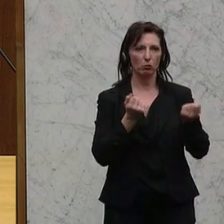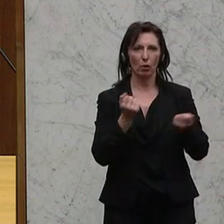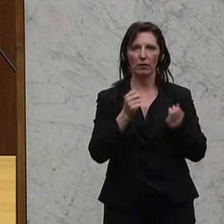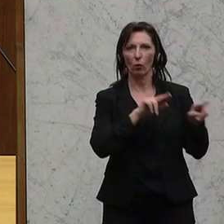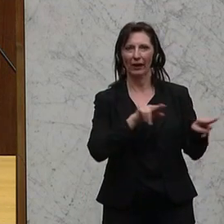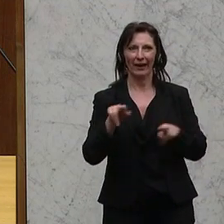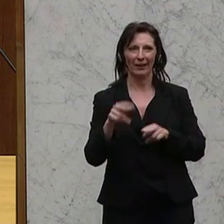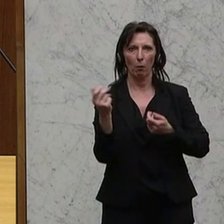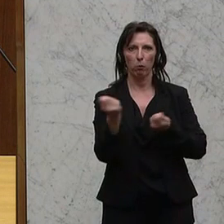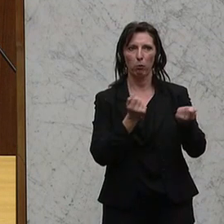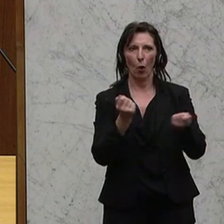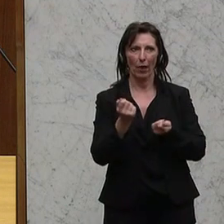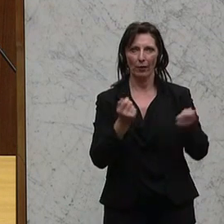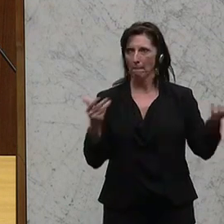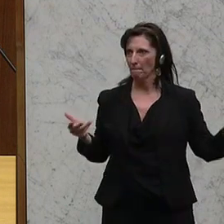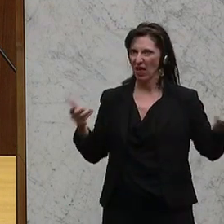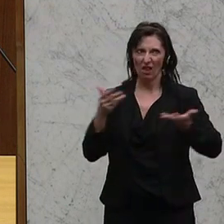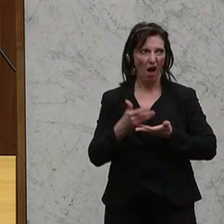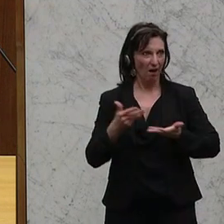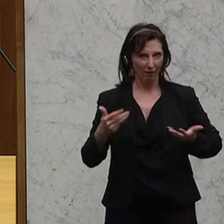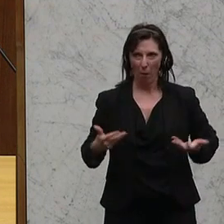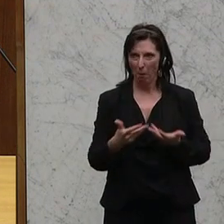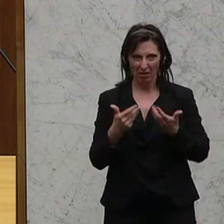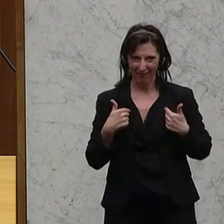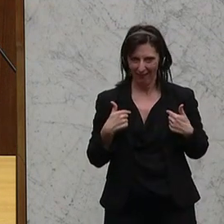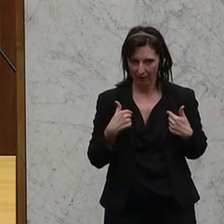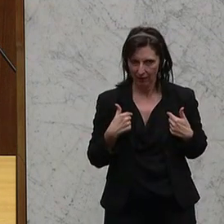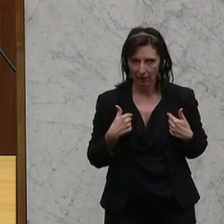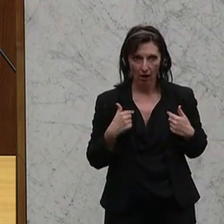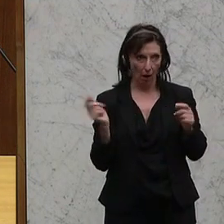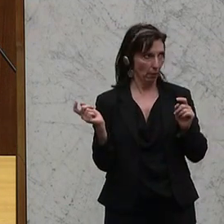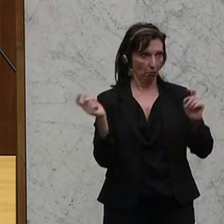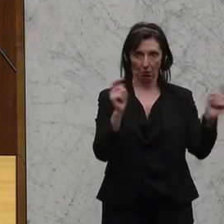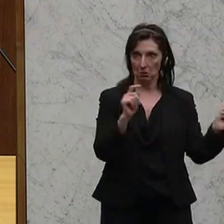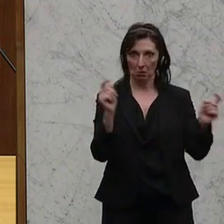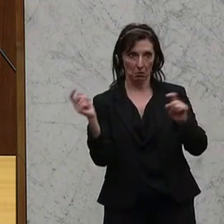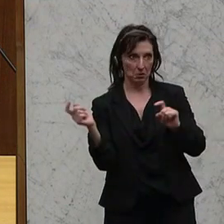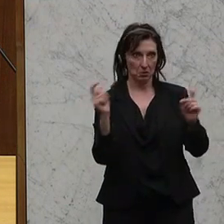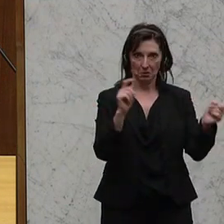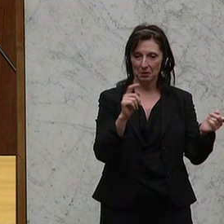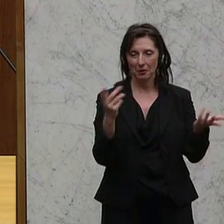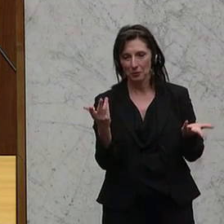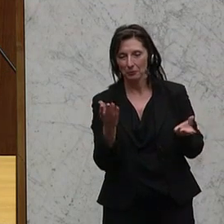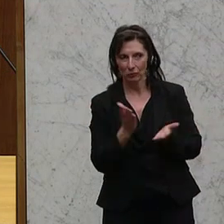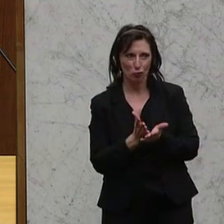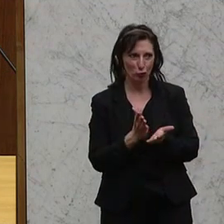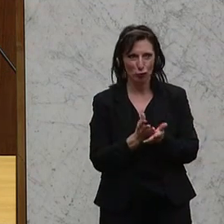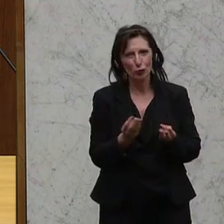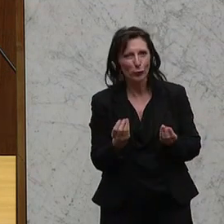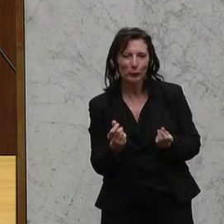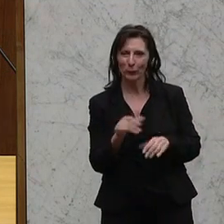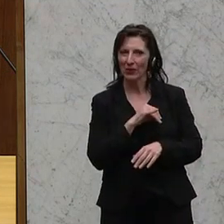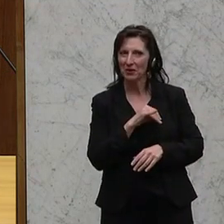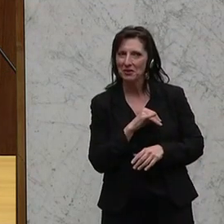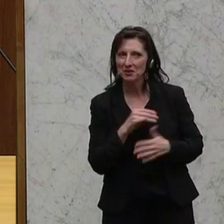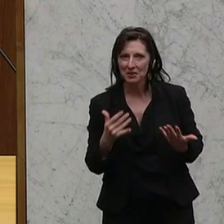gerechtigkeitspolitische Mediator dieser Koalition, ne. Nur wenn die Debatte so hin und her geht, ist es ja manchmal reizvoll, weil jetzt ist